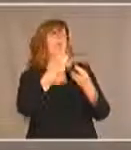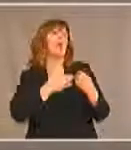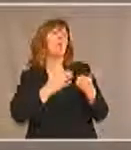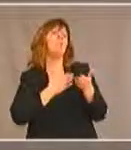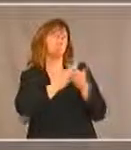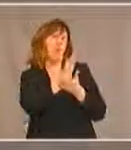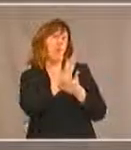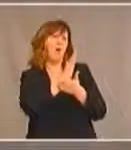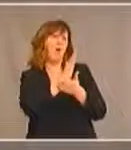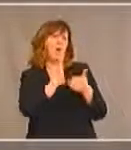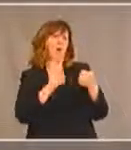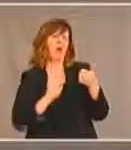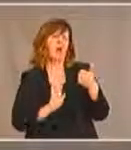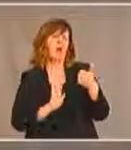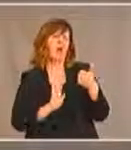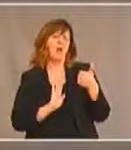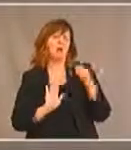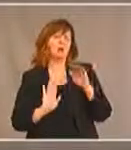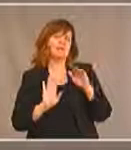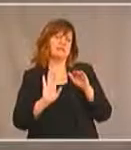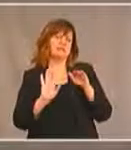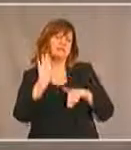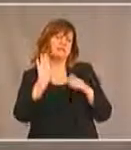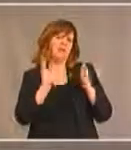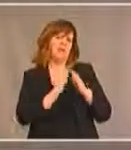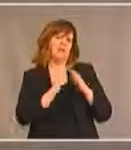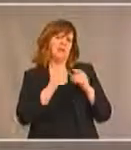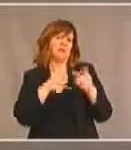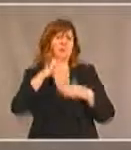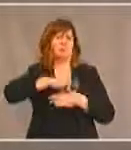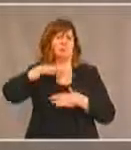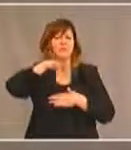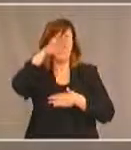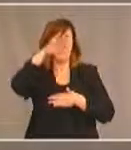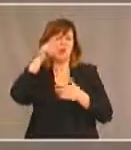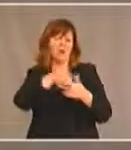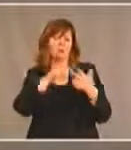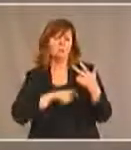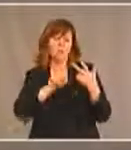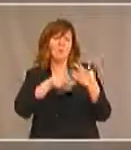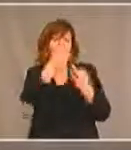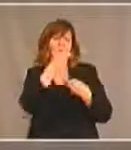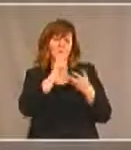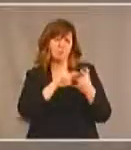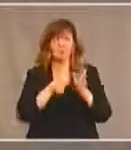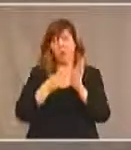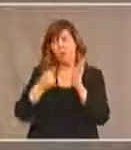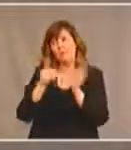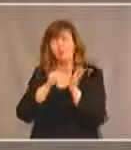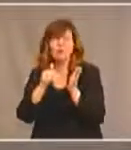civiques, spirituels et je le répète souvent parce que je peux vous dire